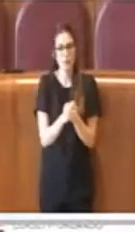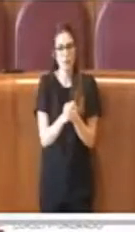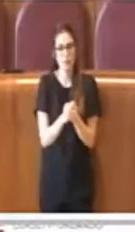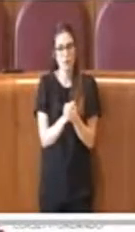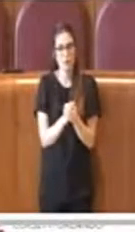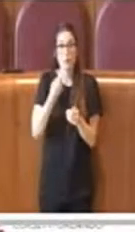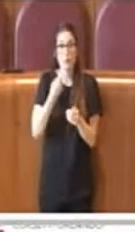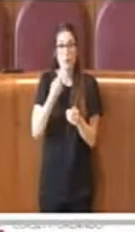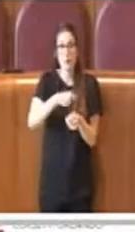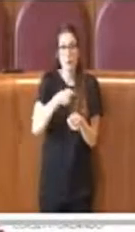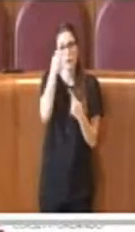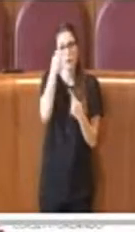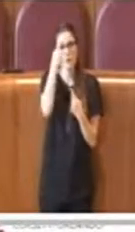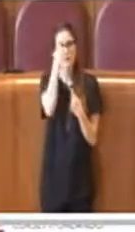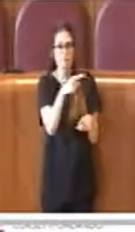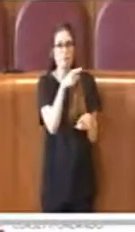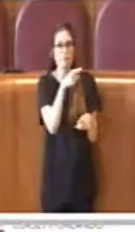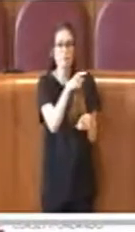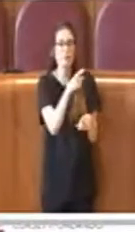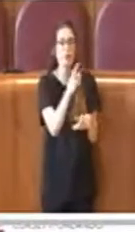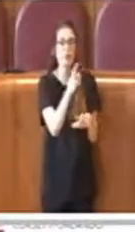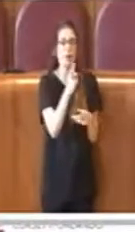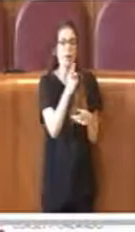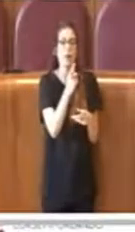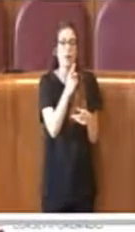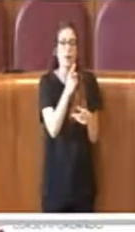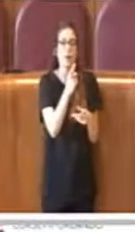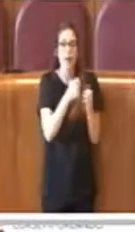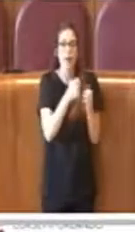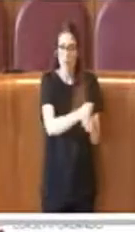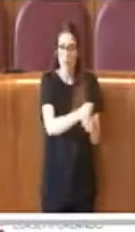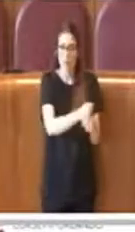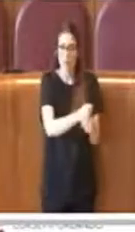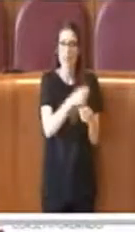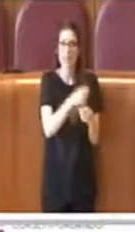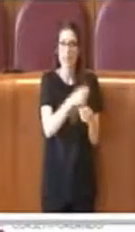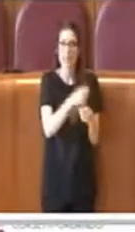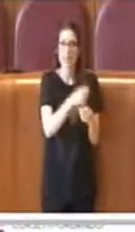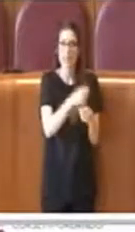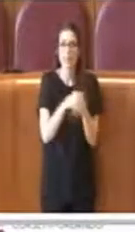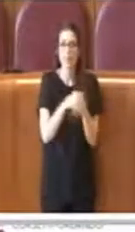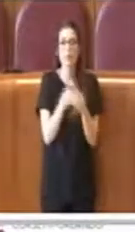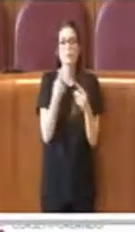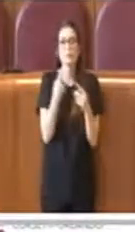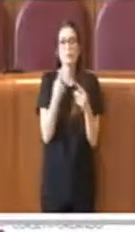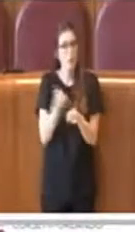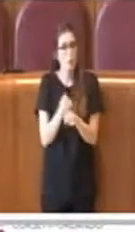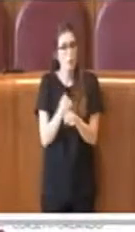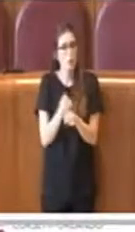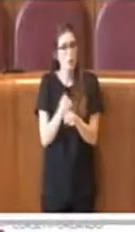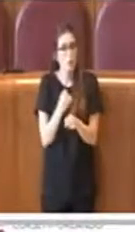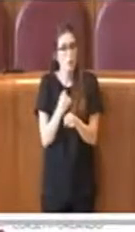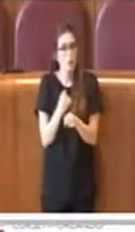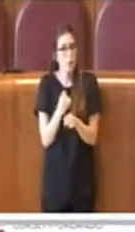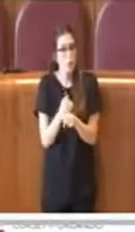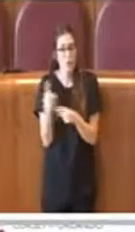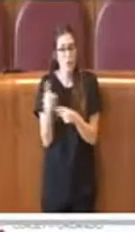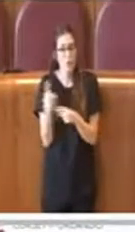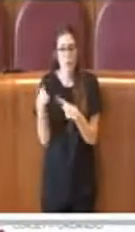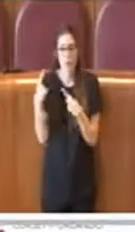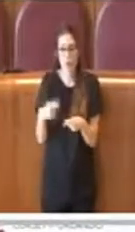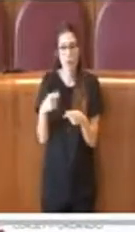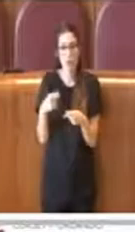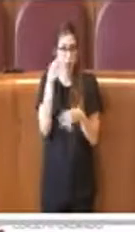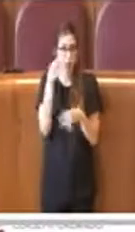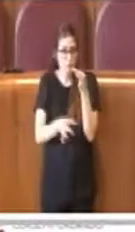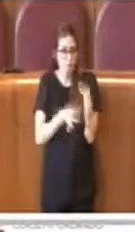ovviamente compete la rappresentanza unitaria della consulta, ne scaturisce un lavoro, è il lavoro fin qui descritto